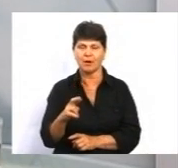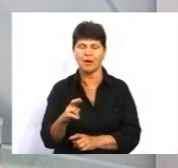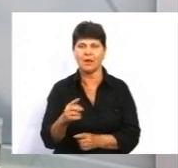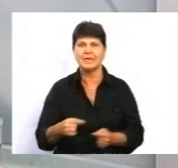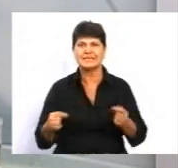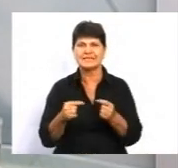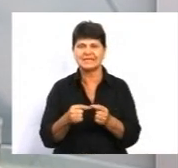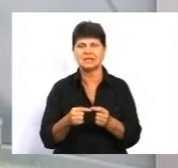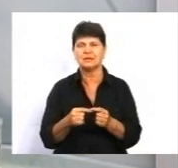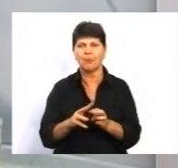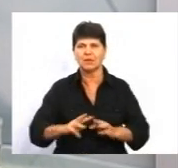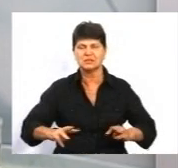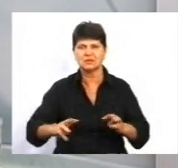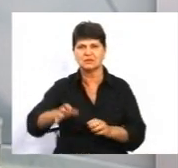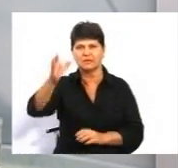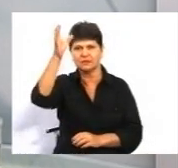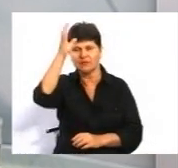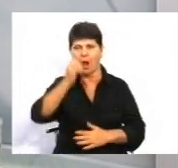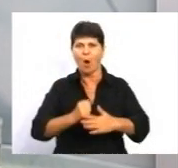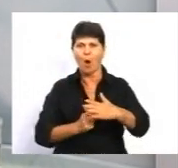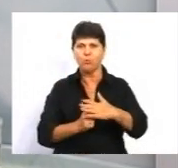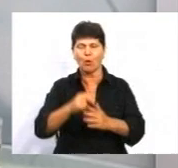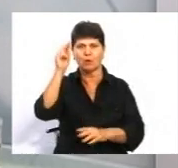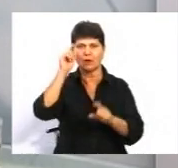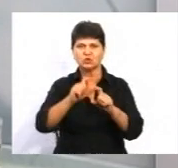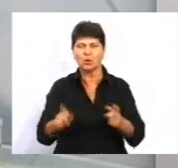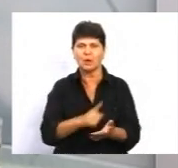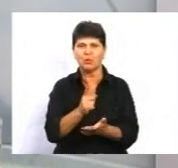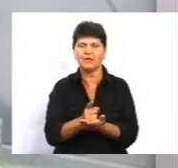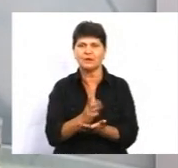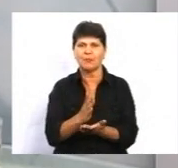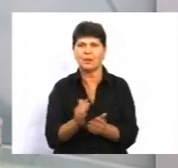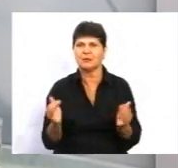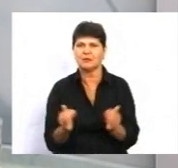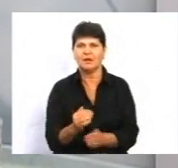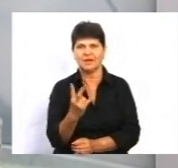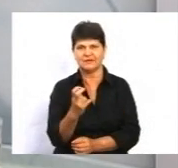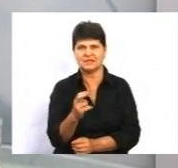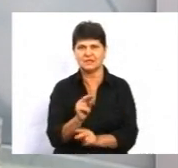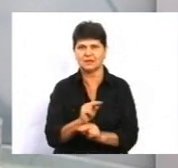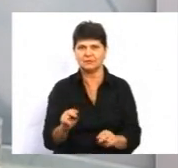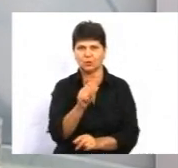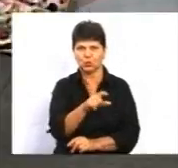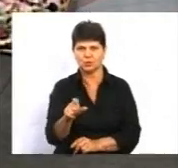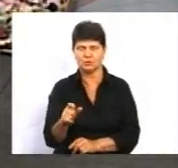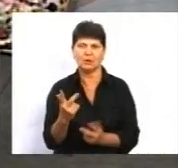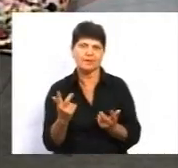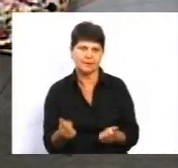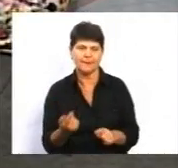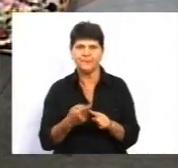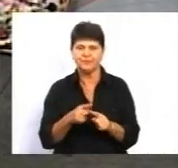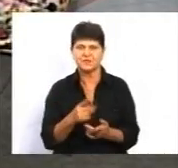Міністерства освіти і науки України, опорна школа повинна буде мати не менше 200 учнів. Так, це є вимога